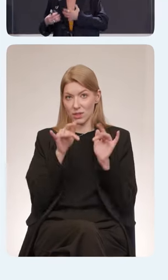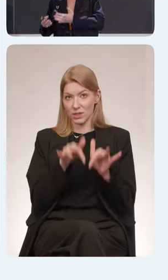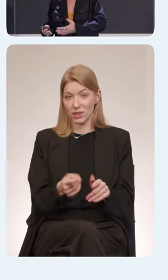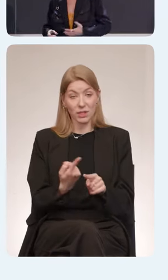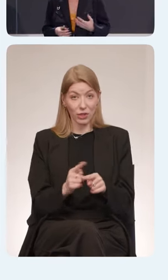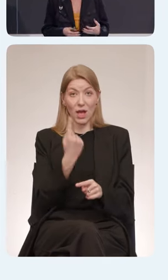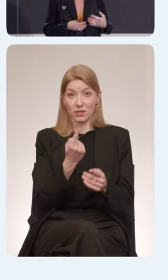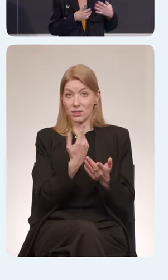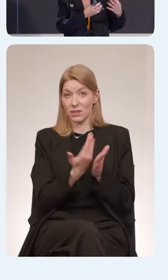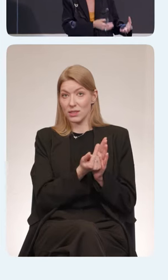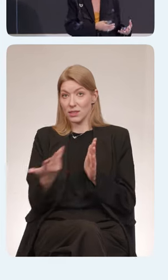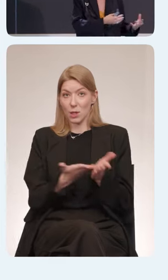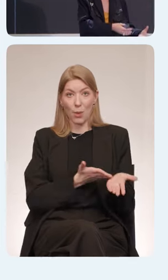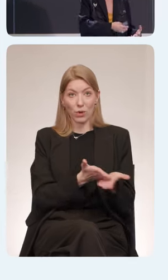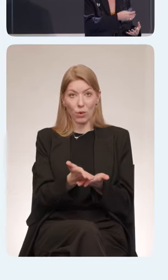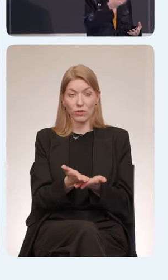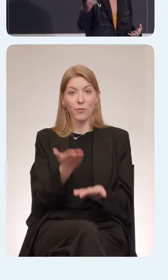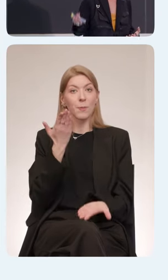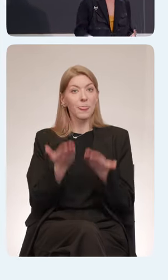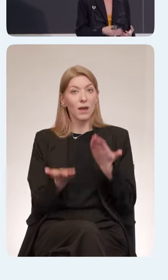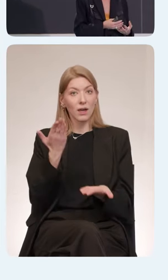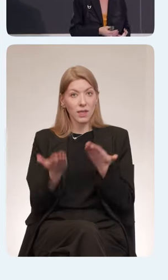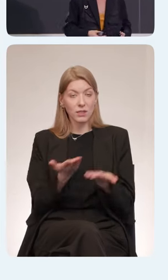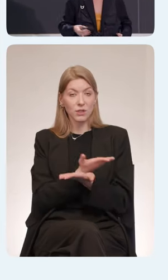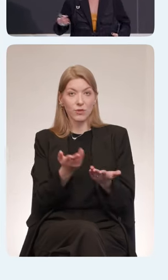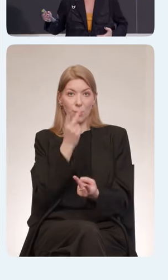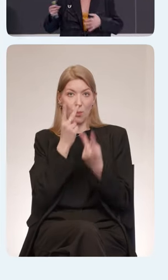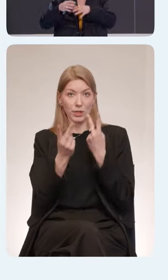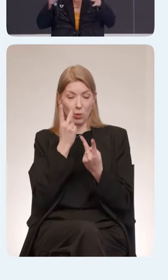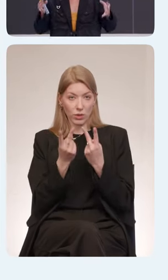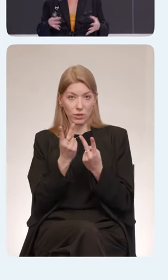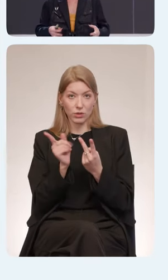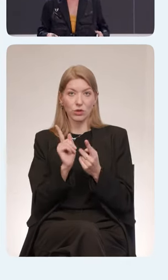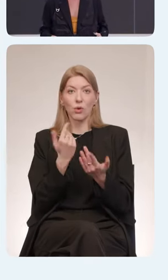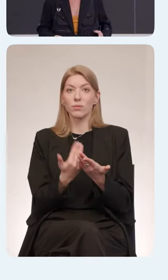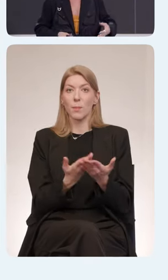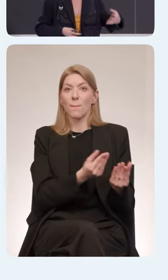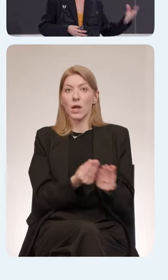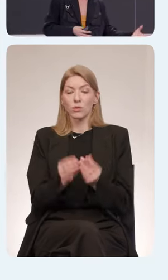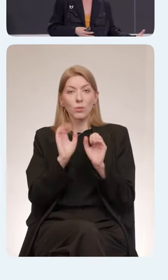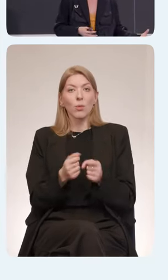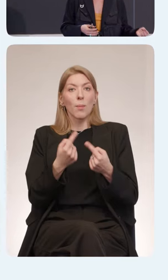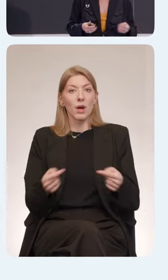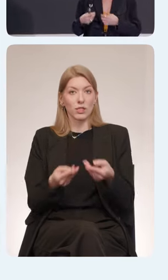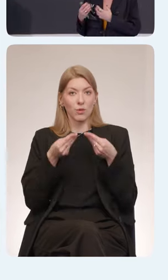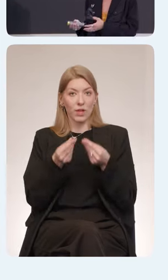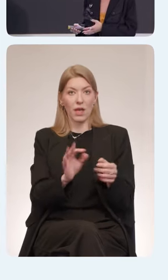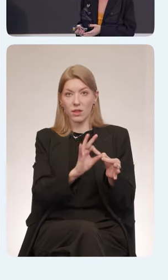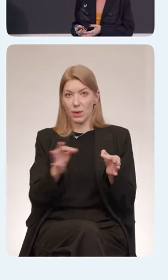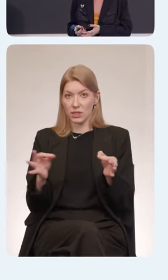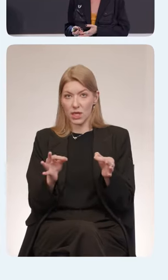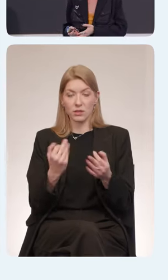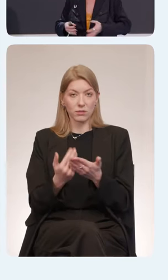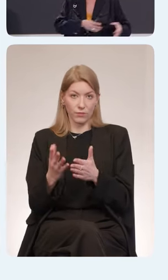Что если вы рассмотрите ролевые модели, которые есть в команде продукта, которые могут по-разному влиять на процесс и в том числе на